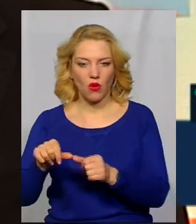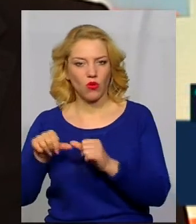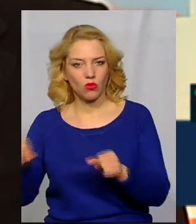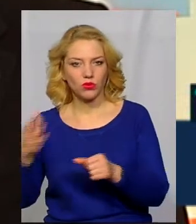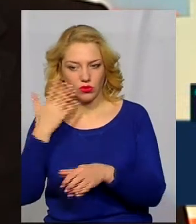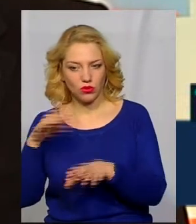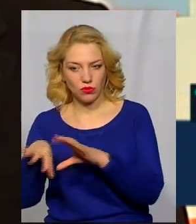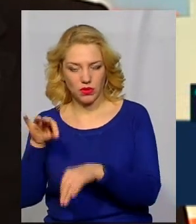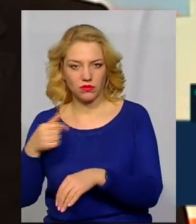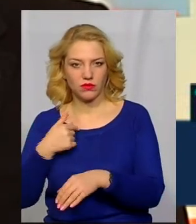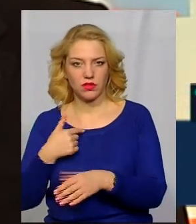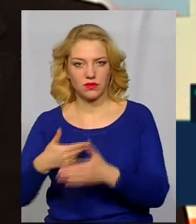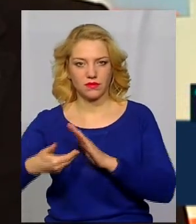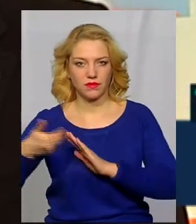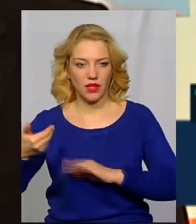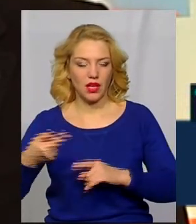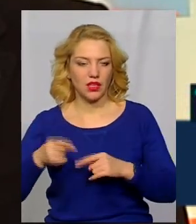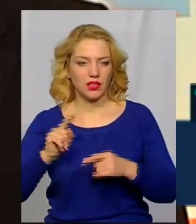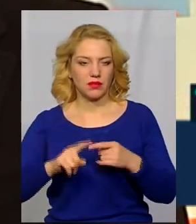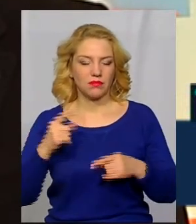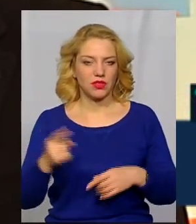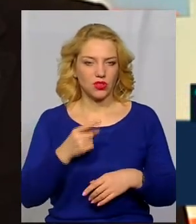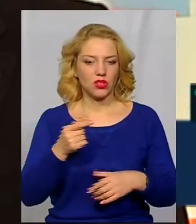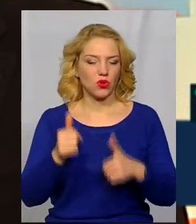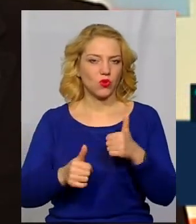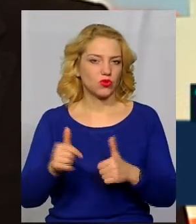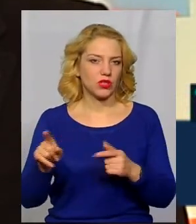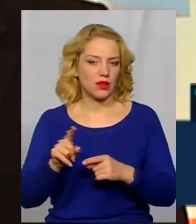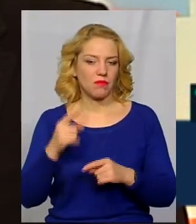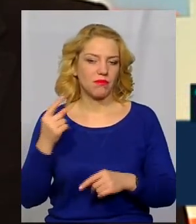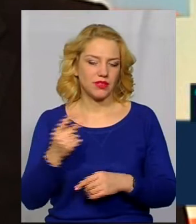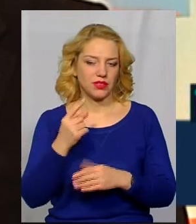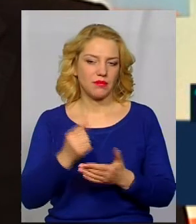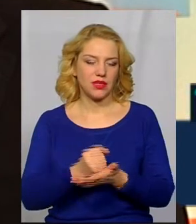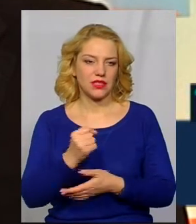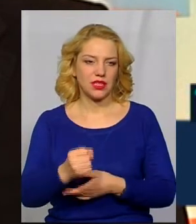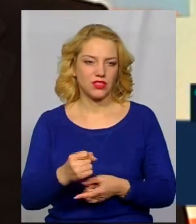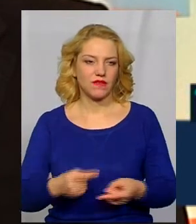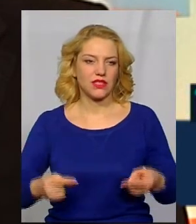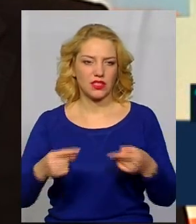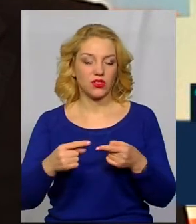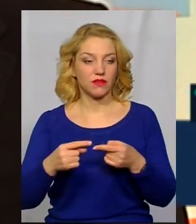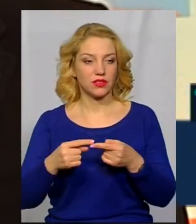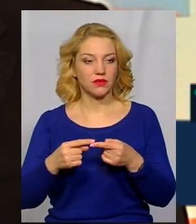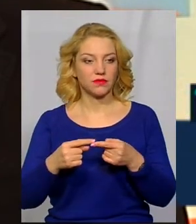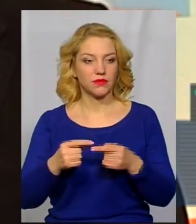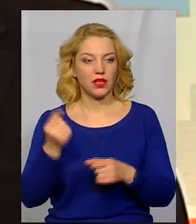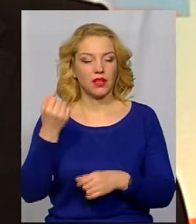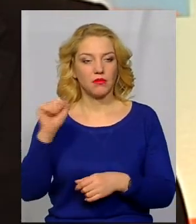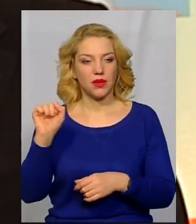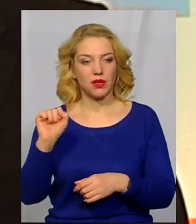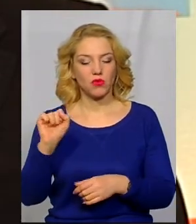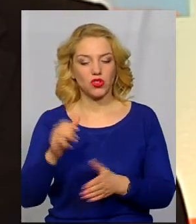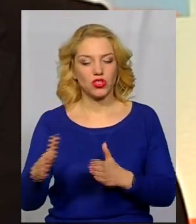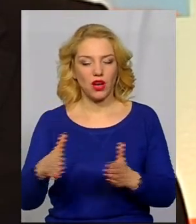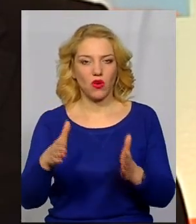оскільки це був перший конкурс, який визначався переможець